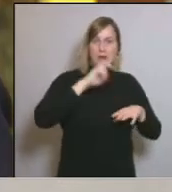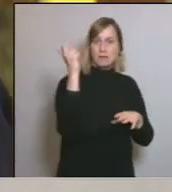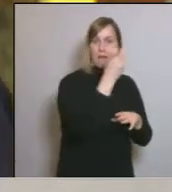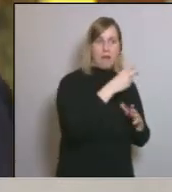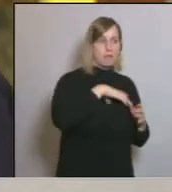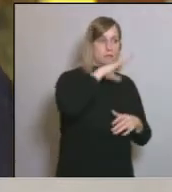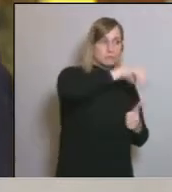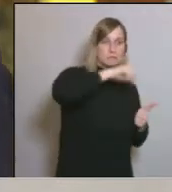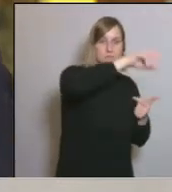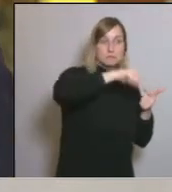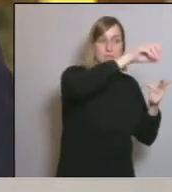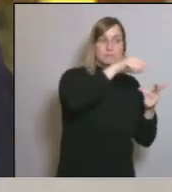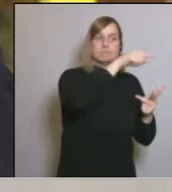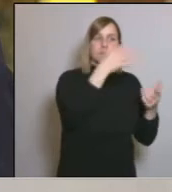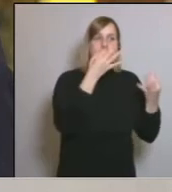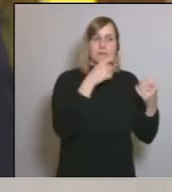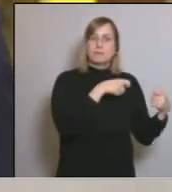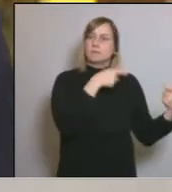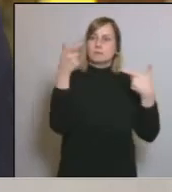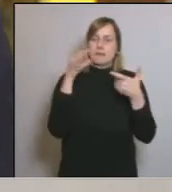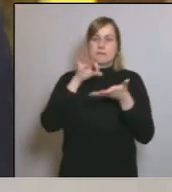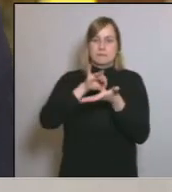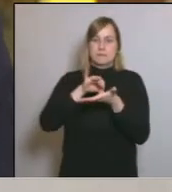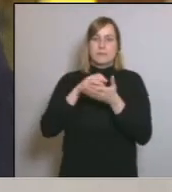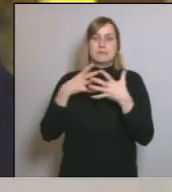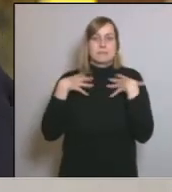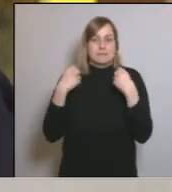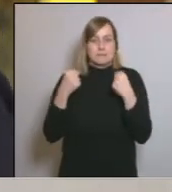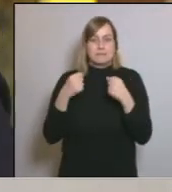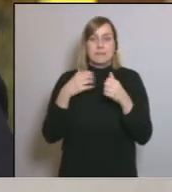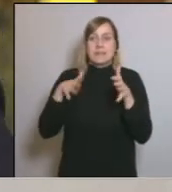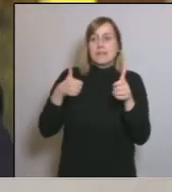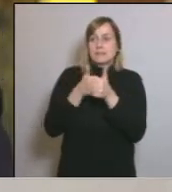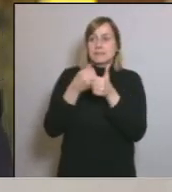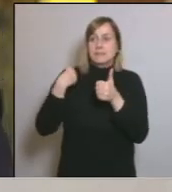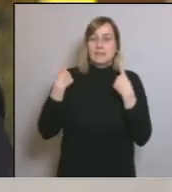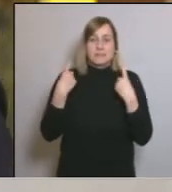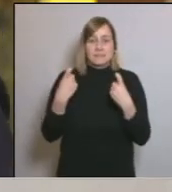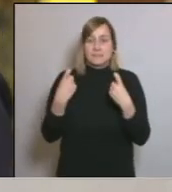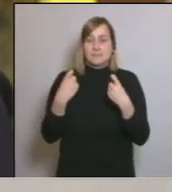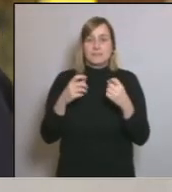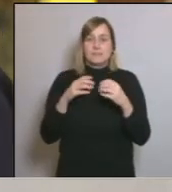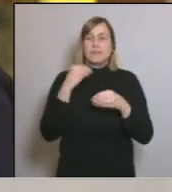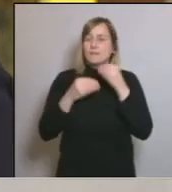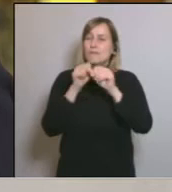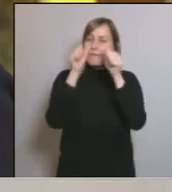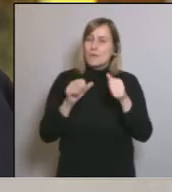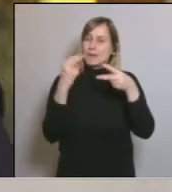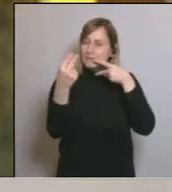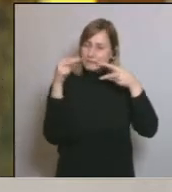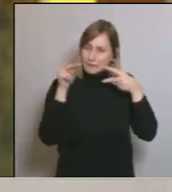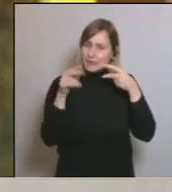posin a disposició dels serveis sanitaris i assistencials que ho necessitin amb tota transparència i equitat.